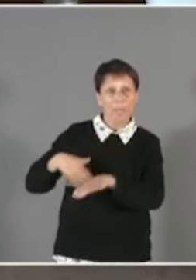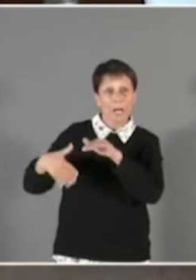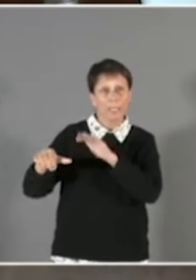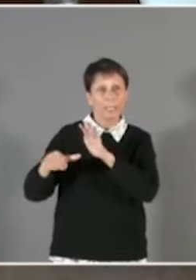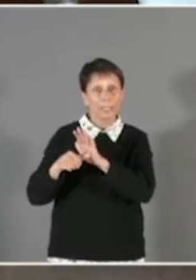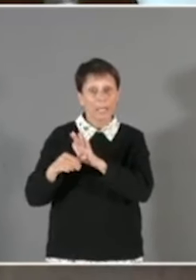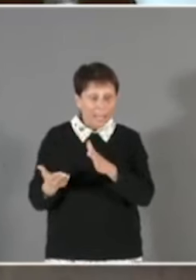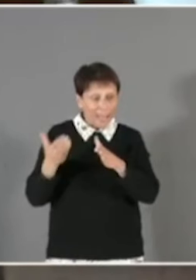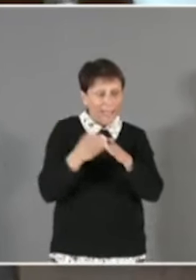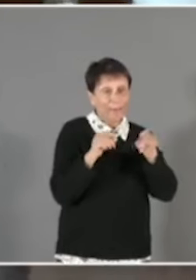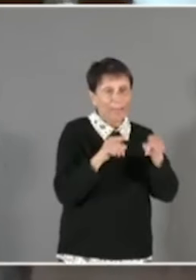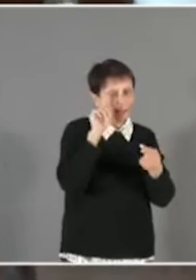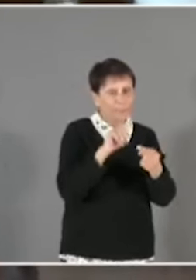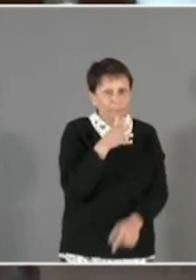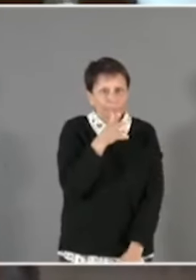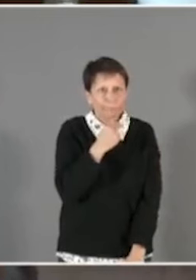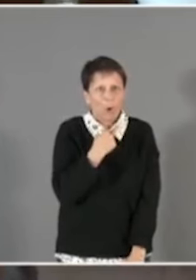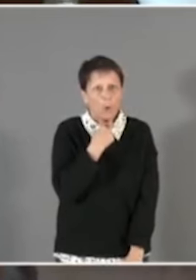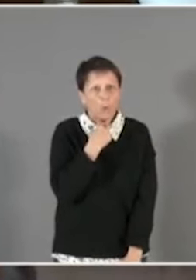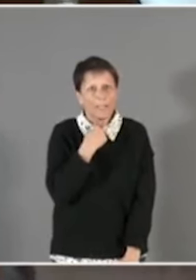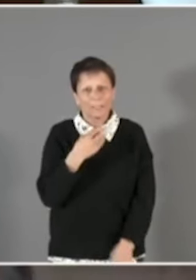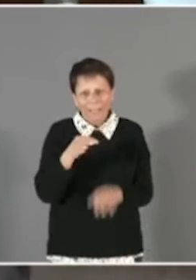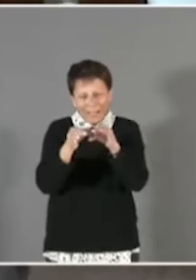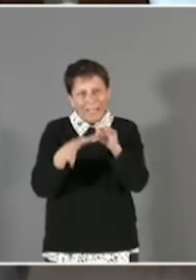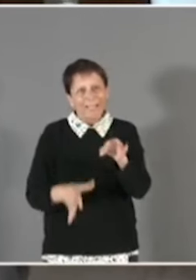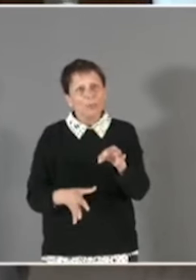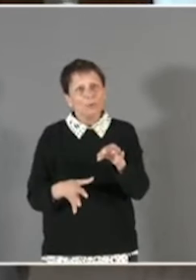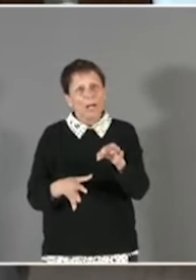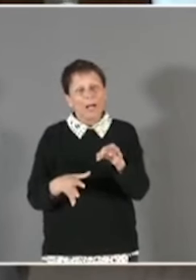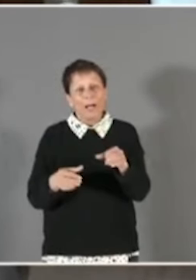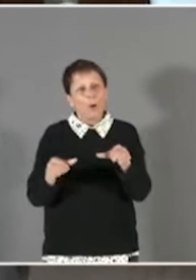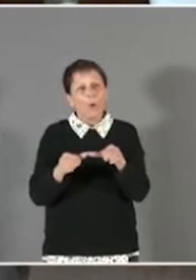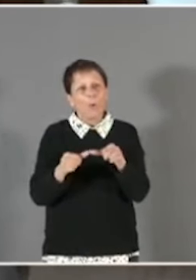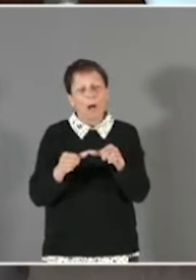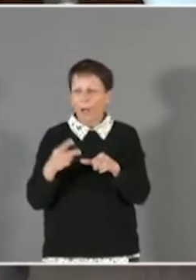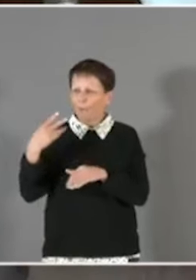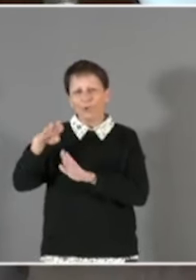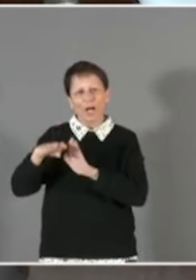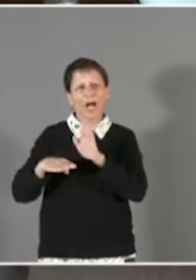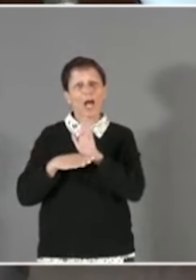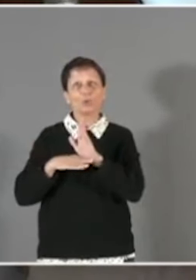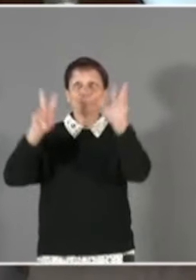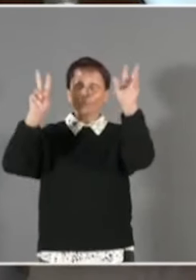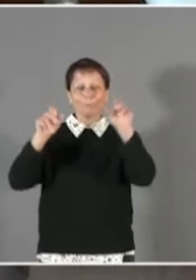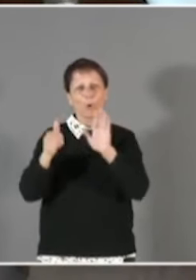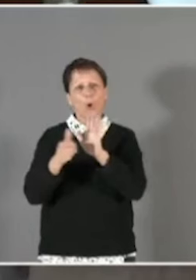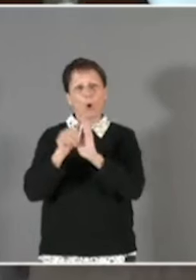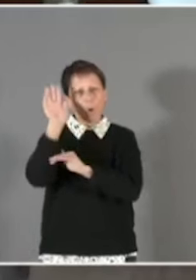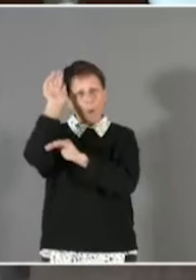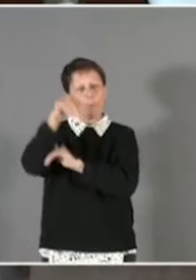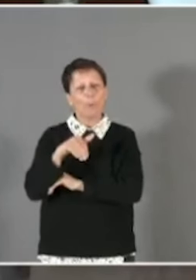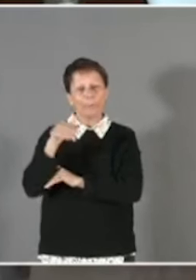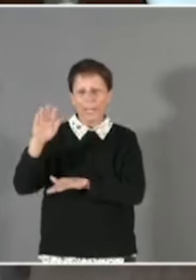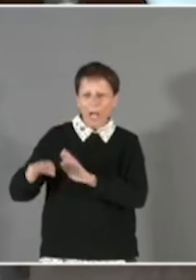sujet. Et l'on envoie le pompier, votre adjoint au sport, je me demande